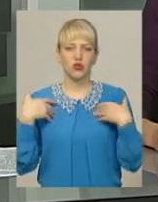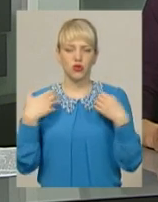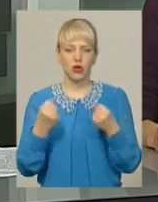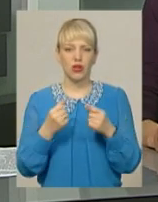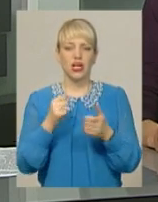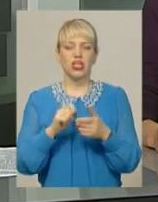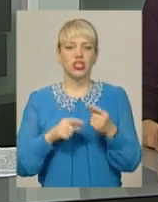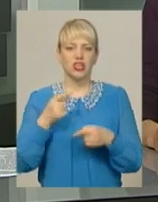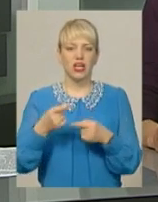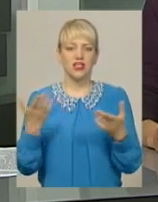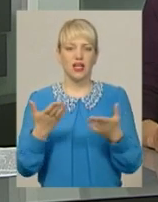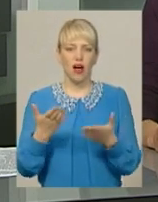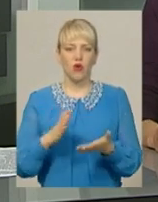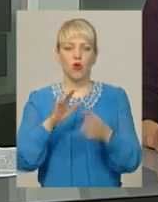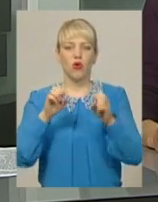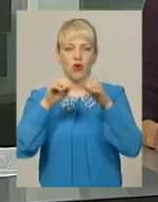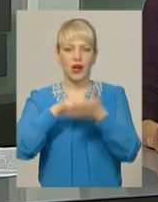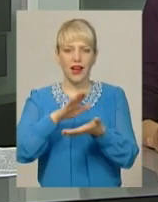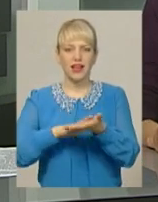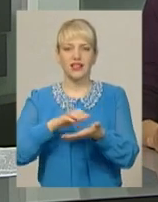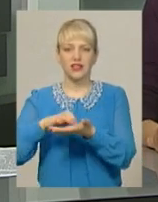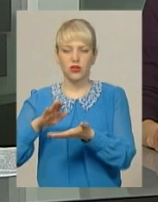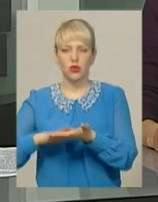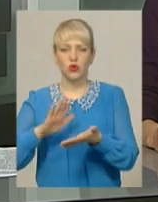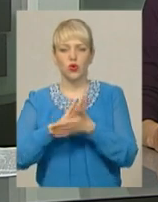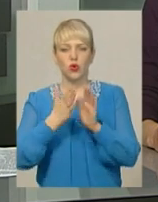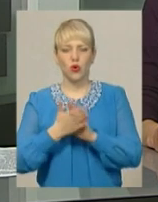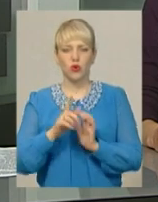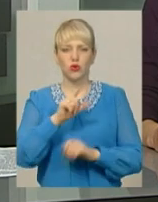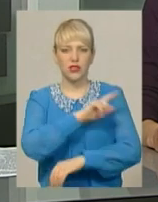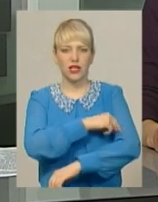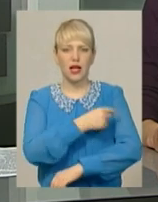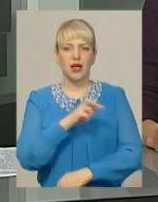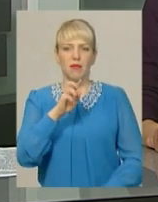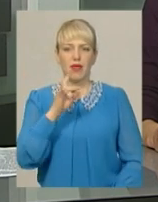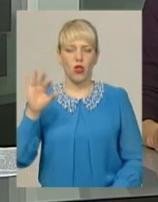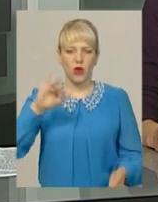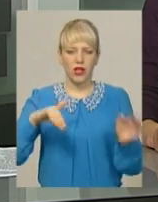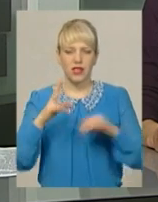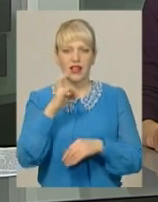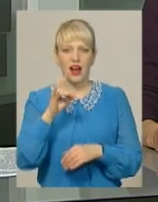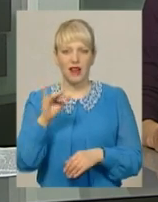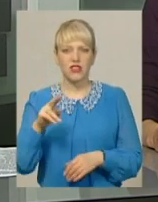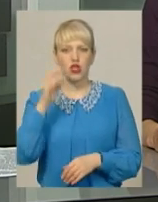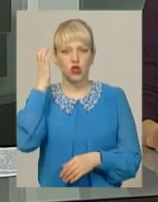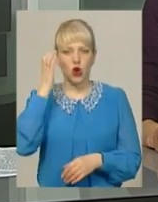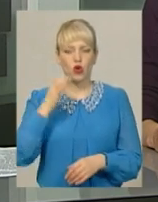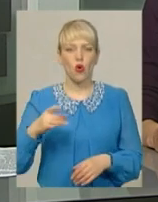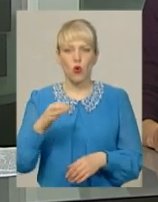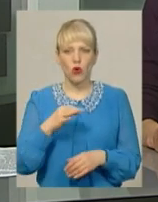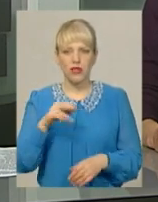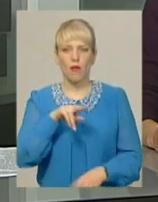яку реєструють угоди з лікарями. 7 центрів – це Білогірський, Волочийський, Наркевицький, Меджибійський, Полонський, Чорноострівський та